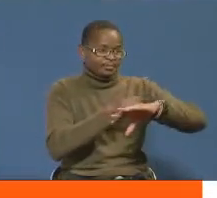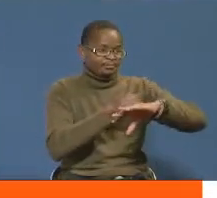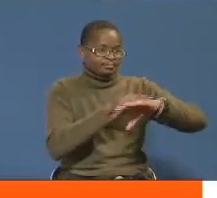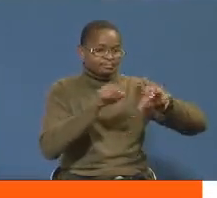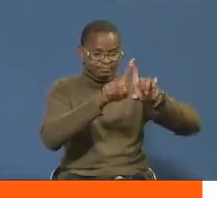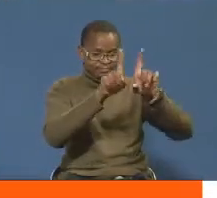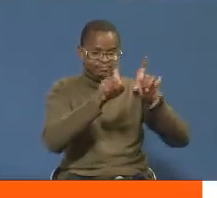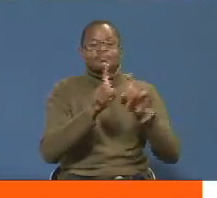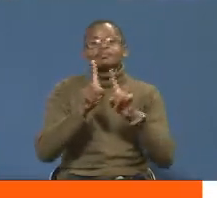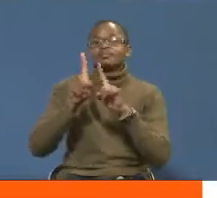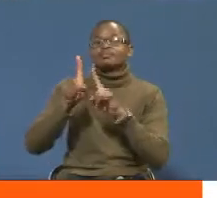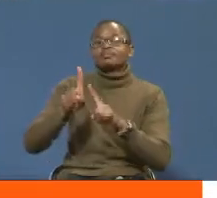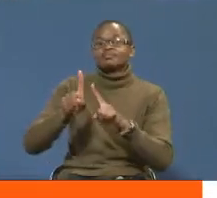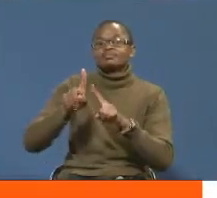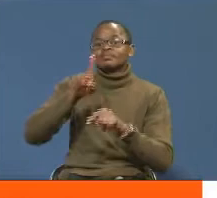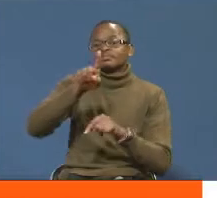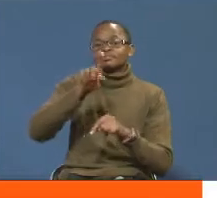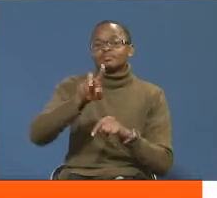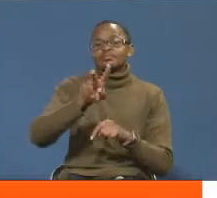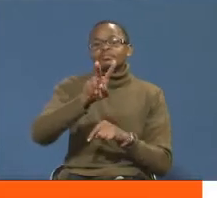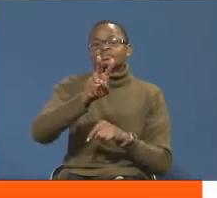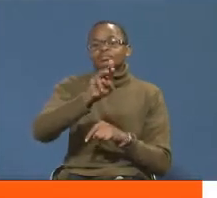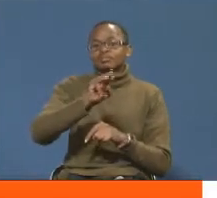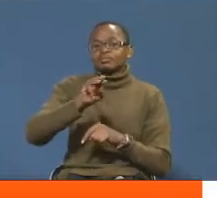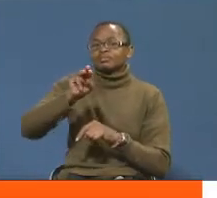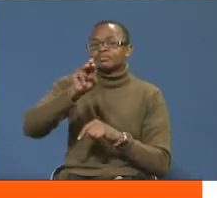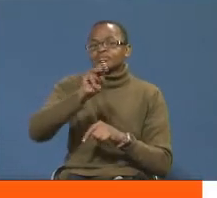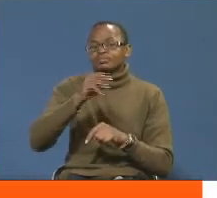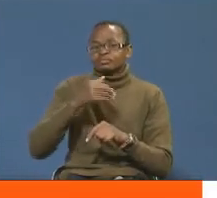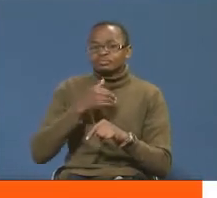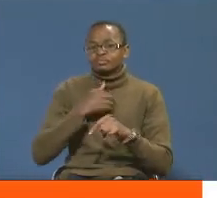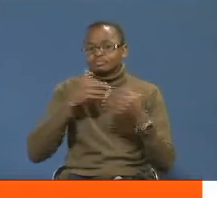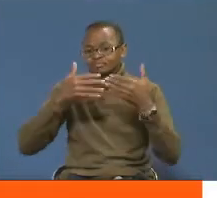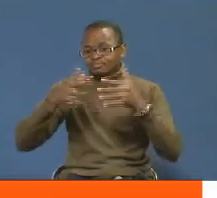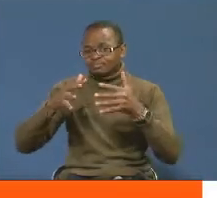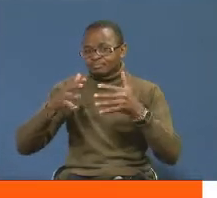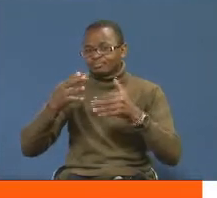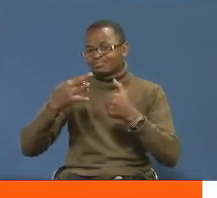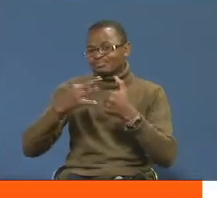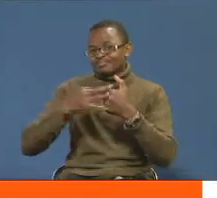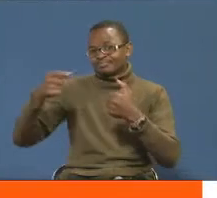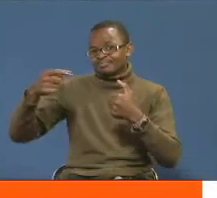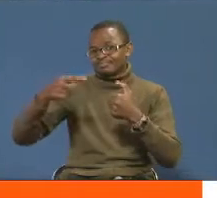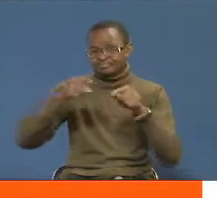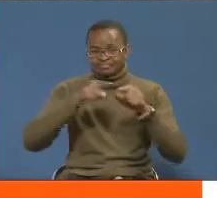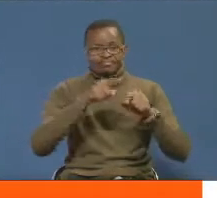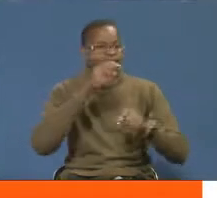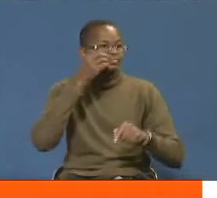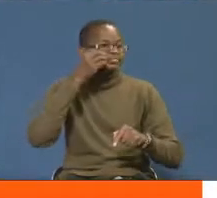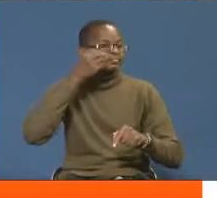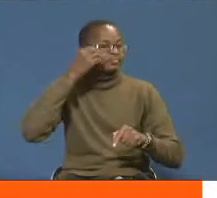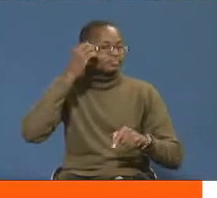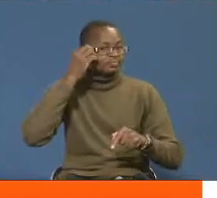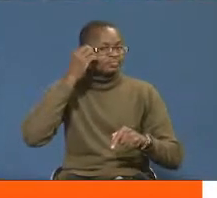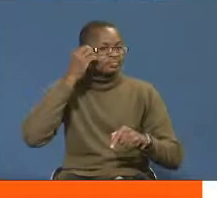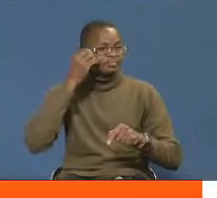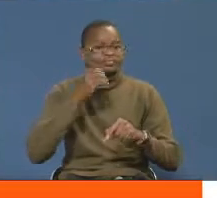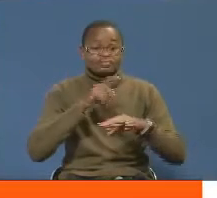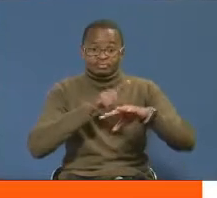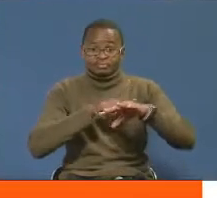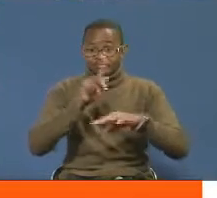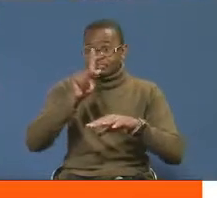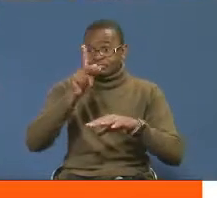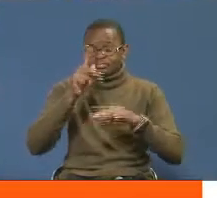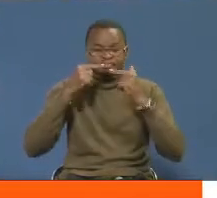wataini wa haukaribu milioni moja nuktambili, wakio wamepoteza miezi tisa wakiwa nyumbani. Epunde